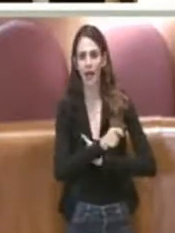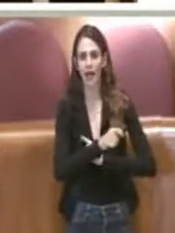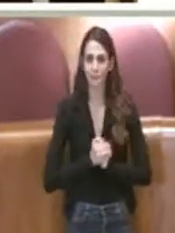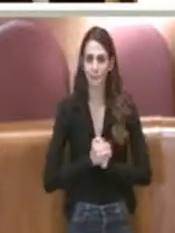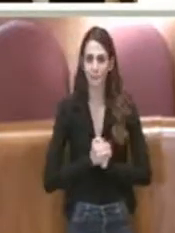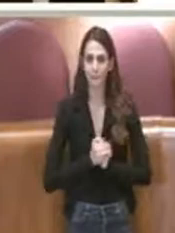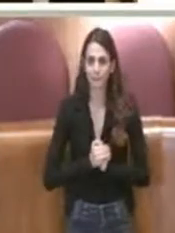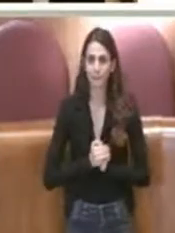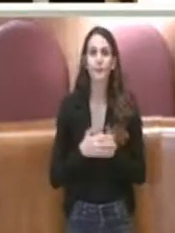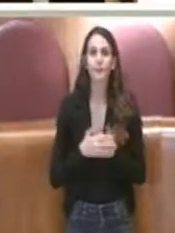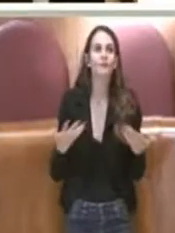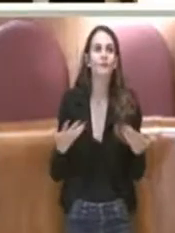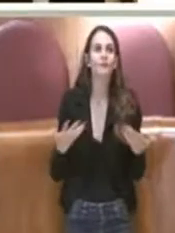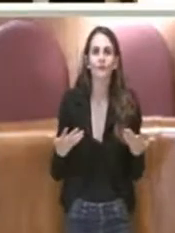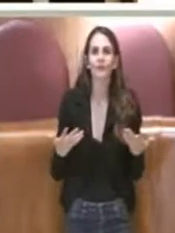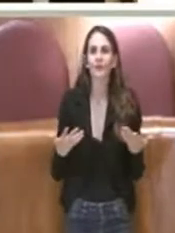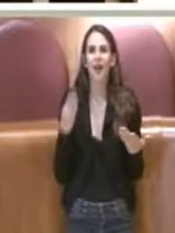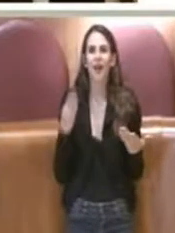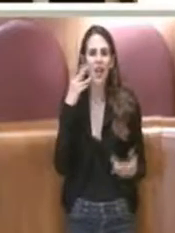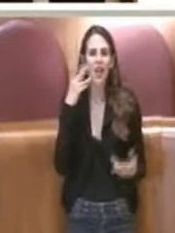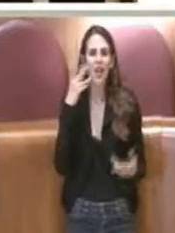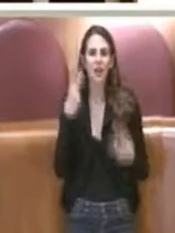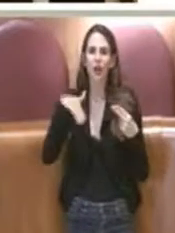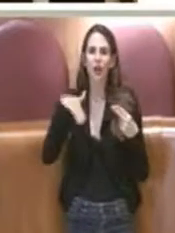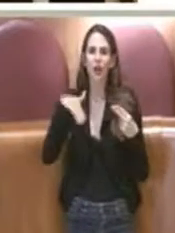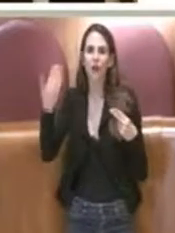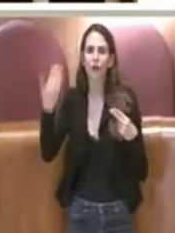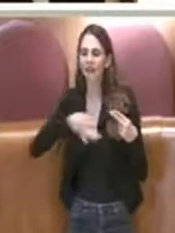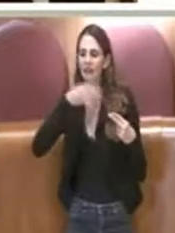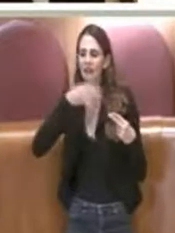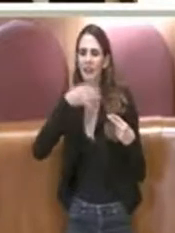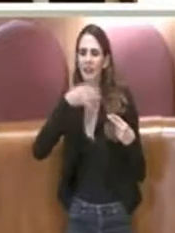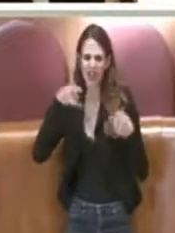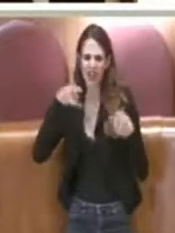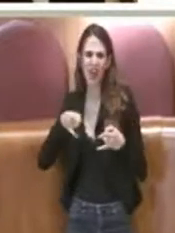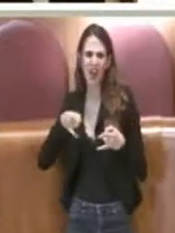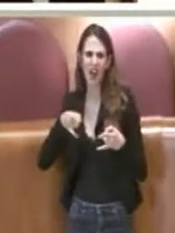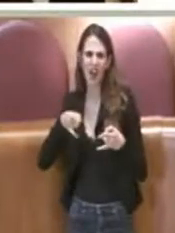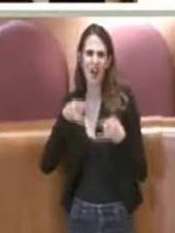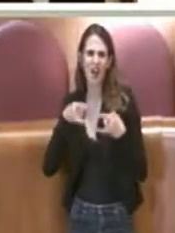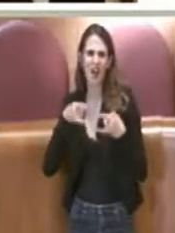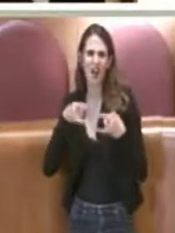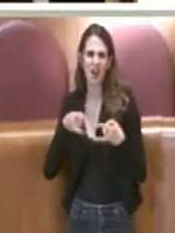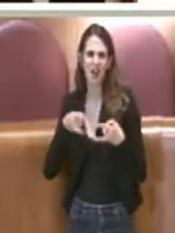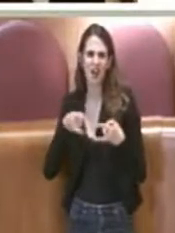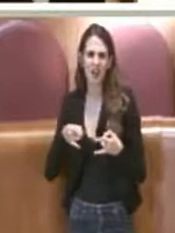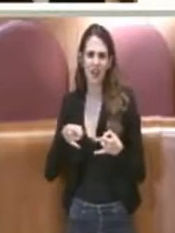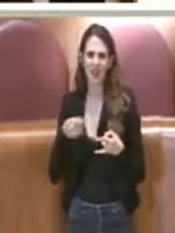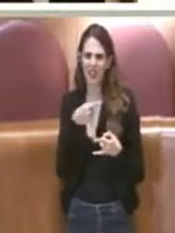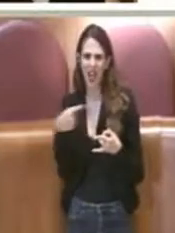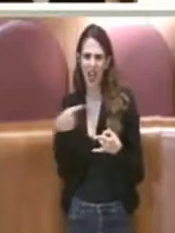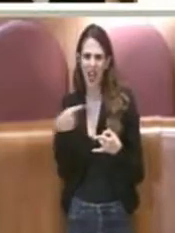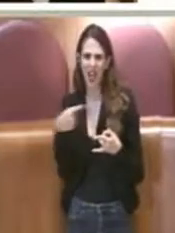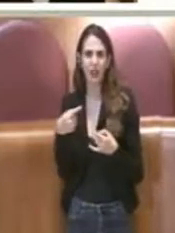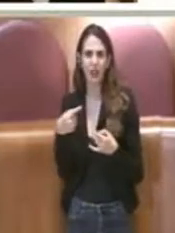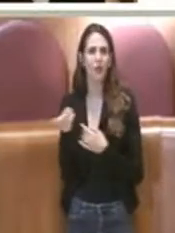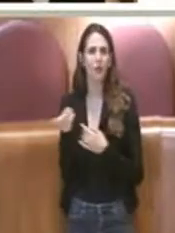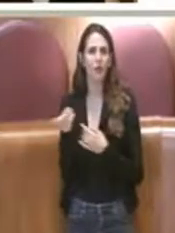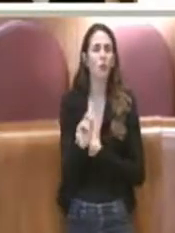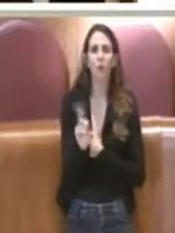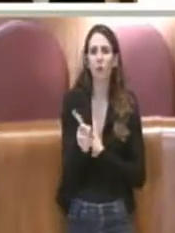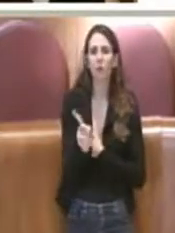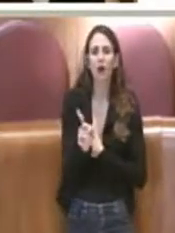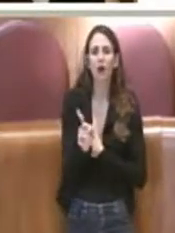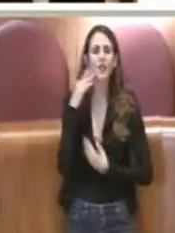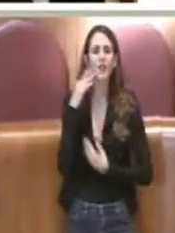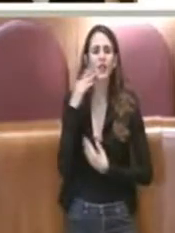Non va demonizzato il debito fuori bilancio in quanto tale. Andrebbe demonizzato il fatto che un